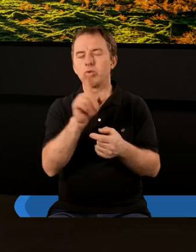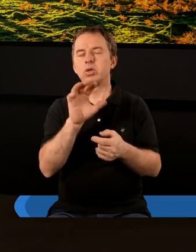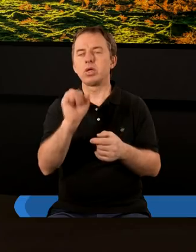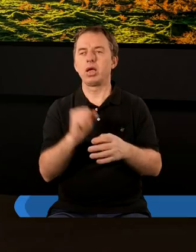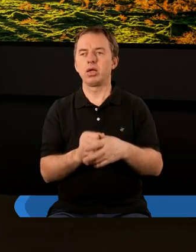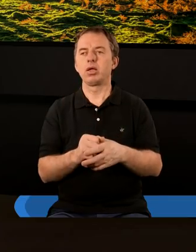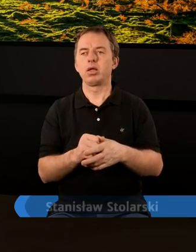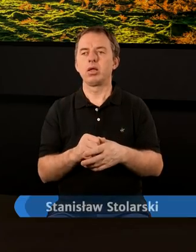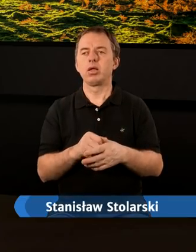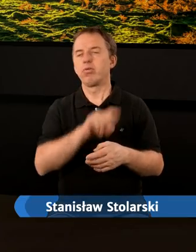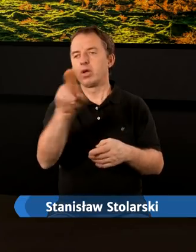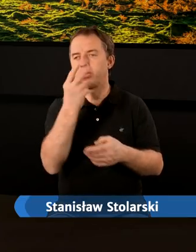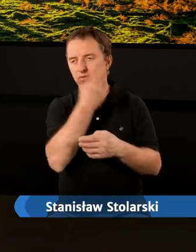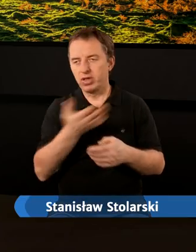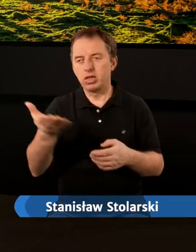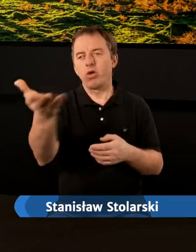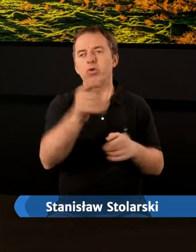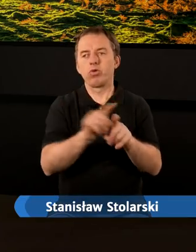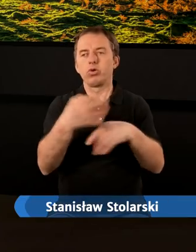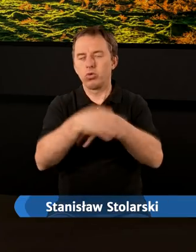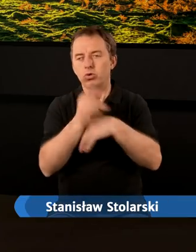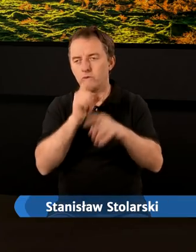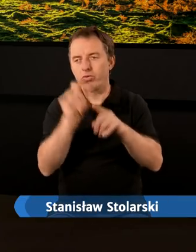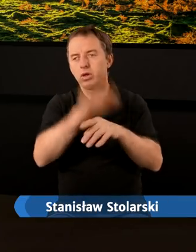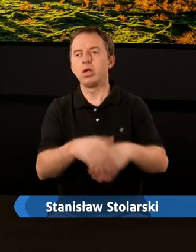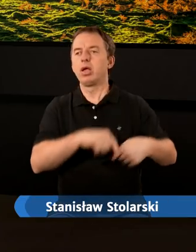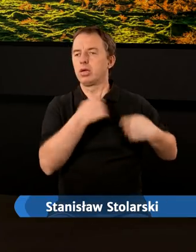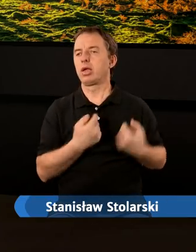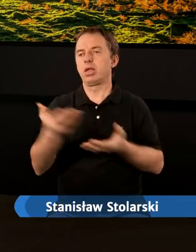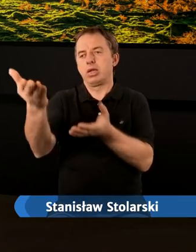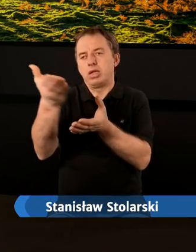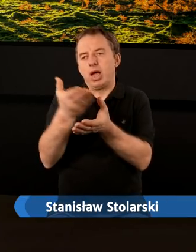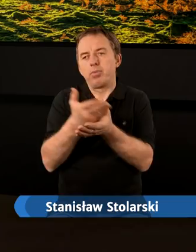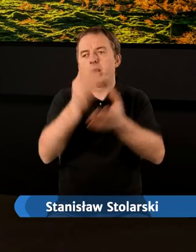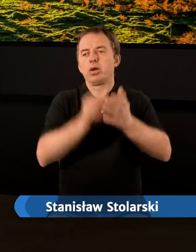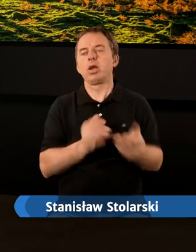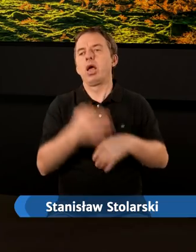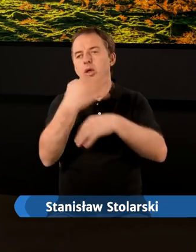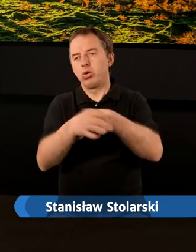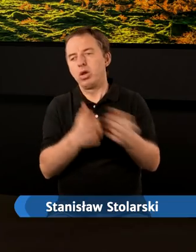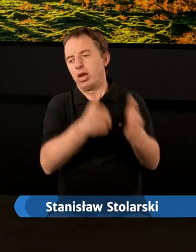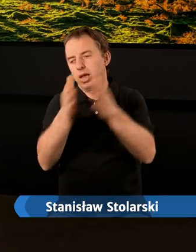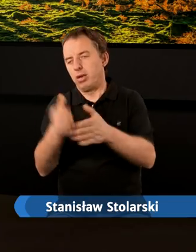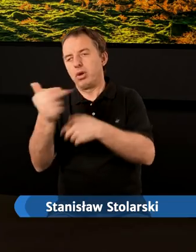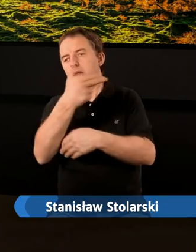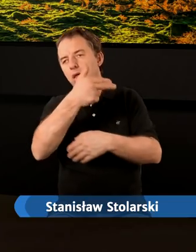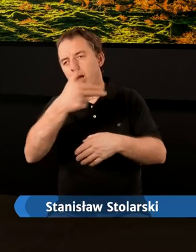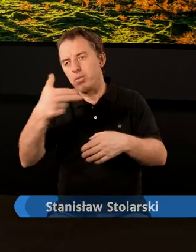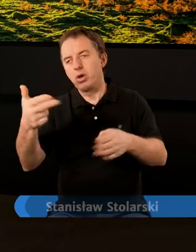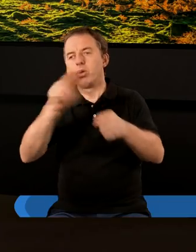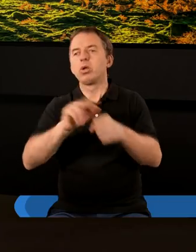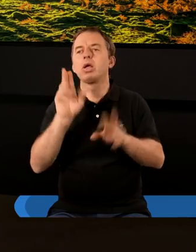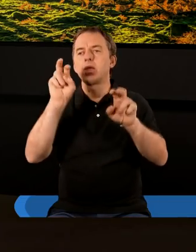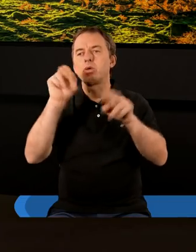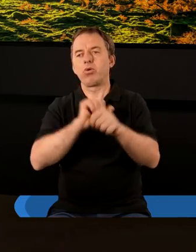za Wasz udział drodzy również w tym studium Słowa Bożego serdecznie zapraszam na studium kolejnego tematu